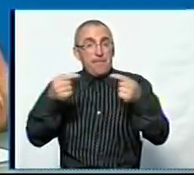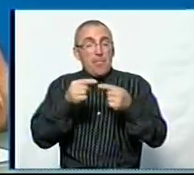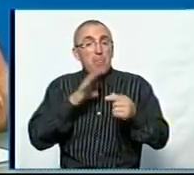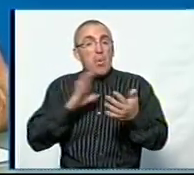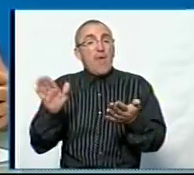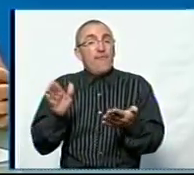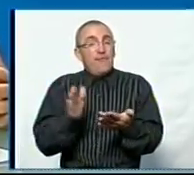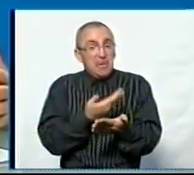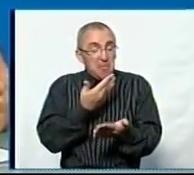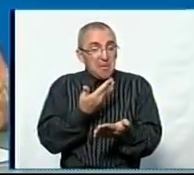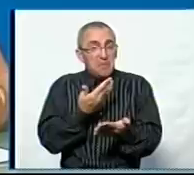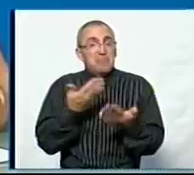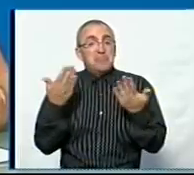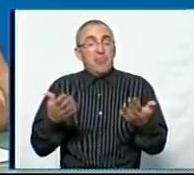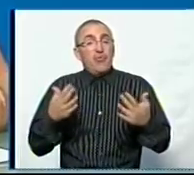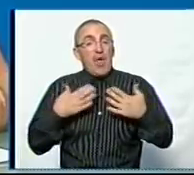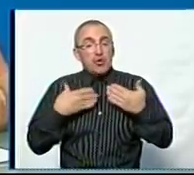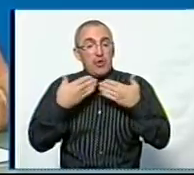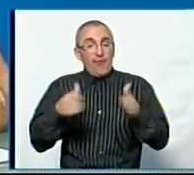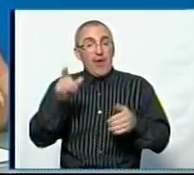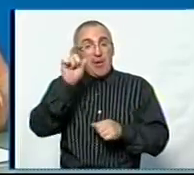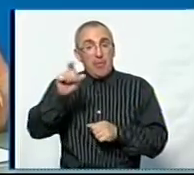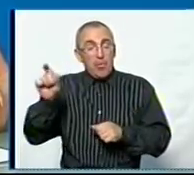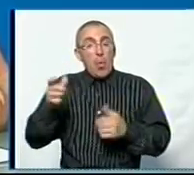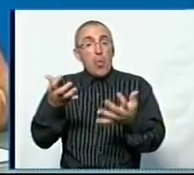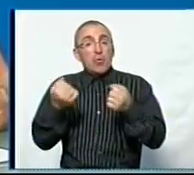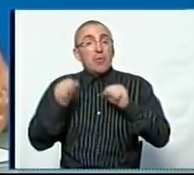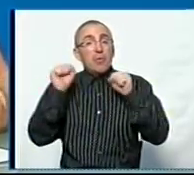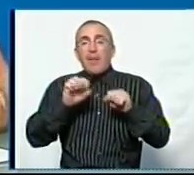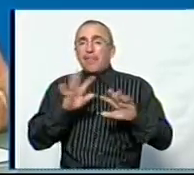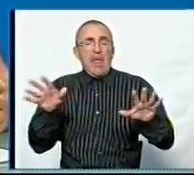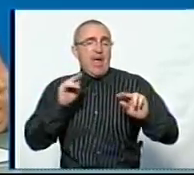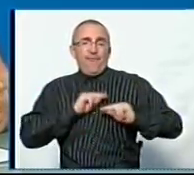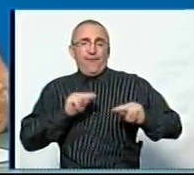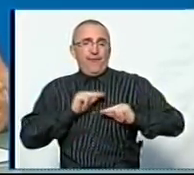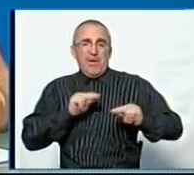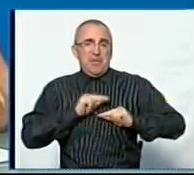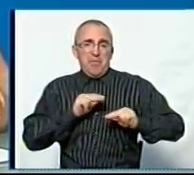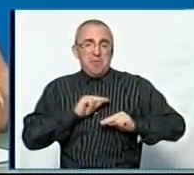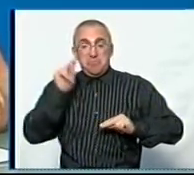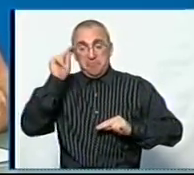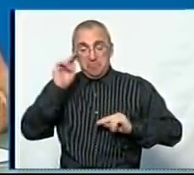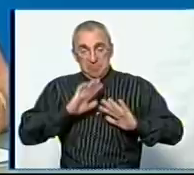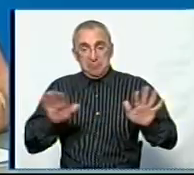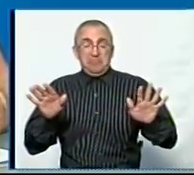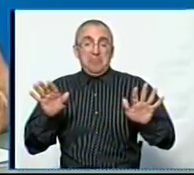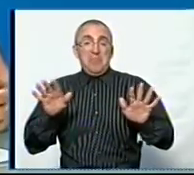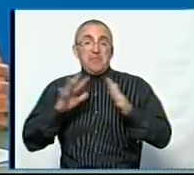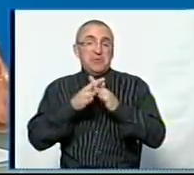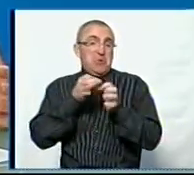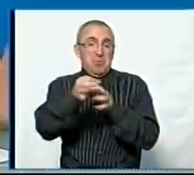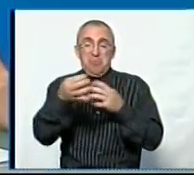відмінено і наші випускники отримали можливість не відпрацьовувати в сільській місцевості